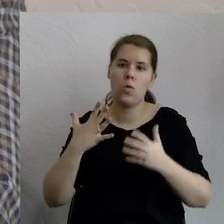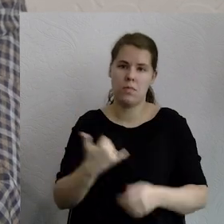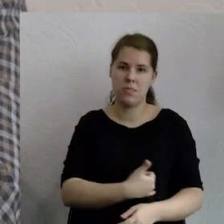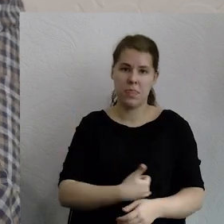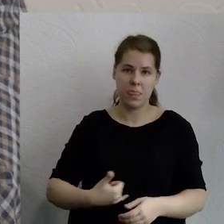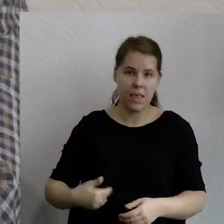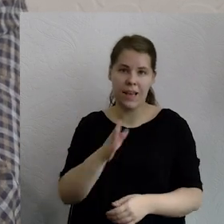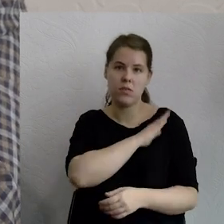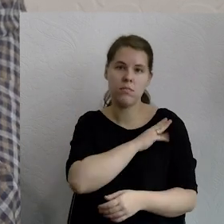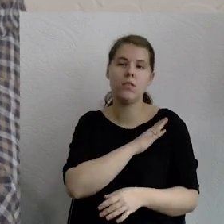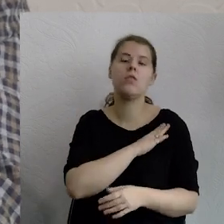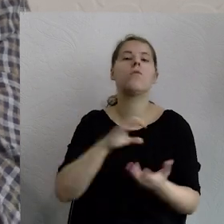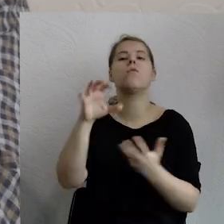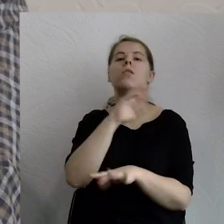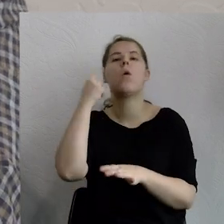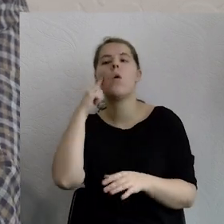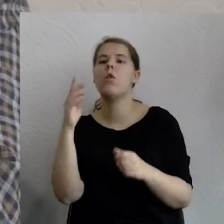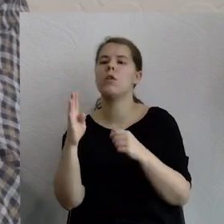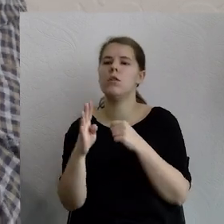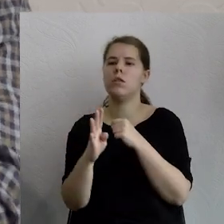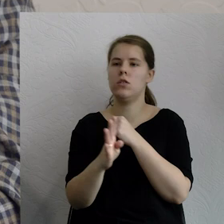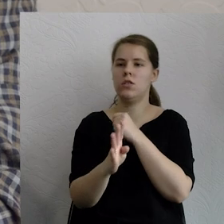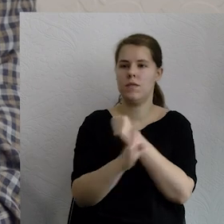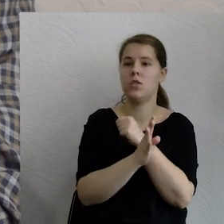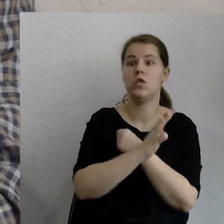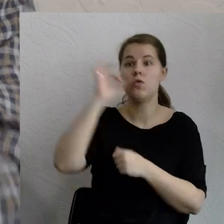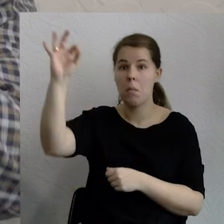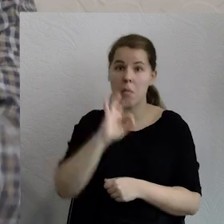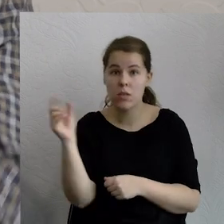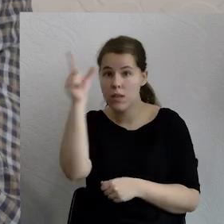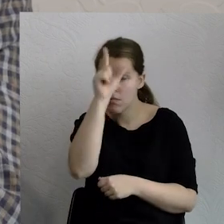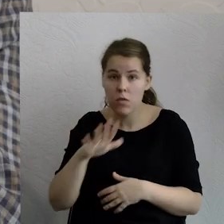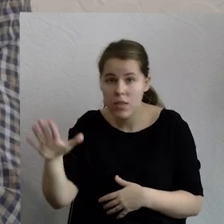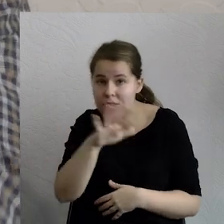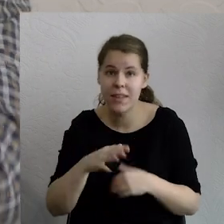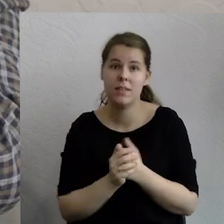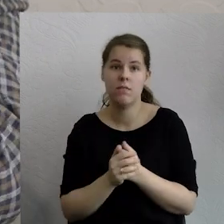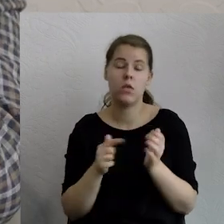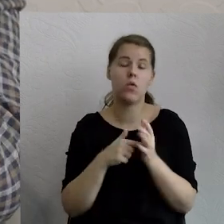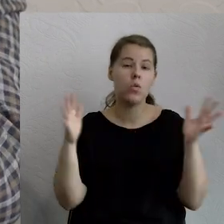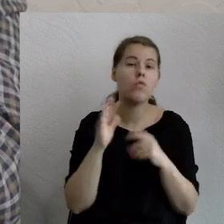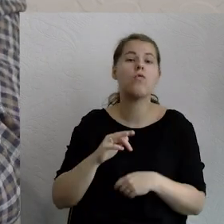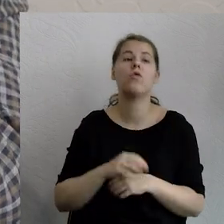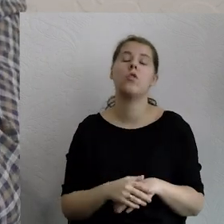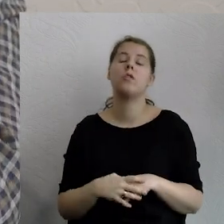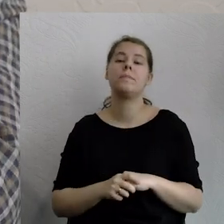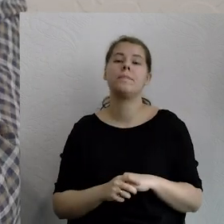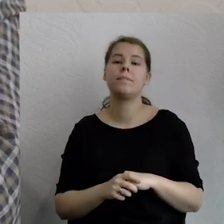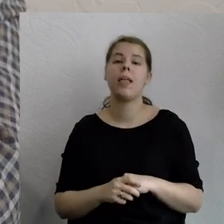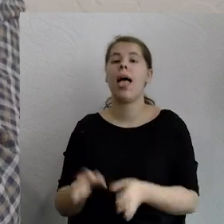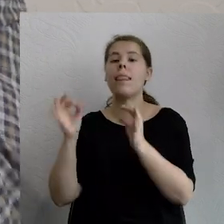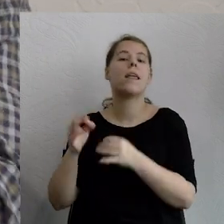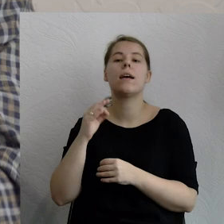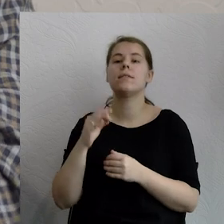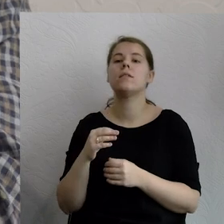% ludzi na ziemi. W tej chwili to jest ciągle bardzo dużo, zwłaszcza biorąc pod uwagę wzrost populacji, ale mniej niż 10%.